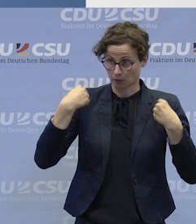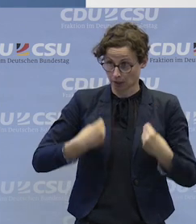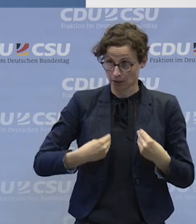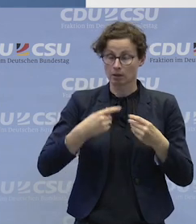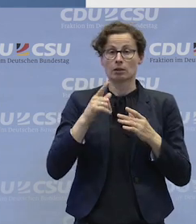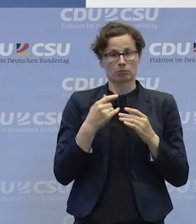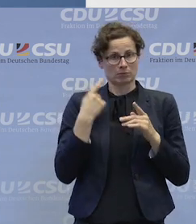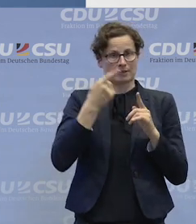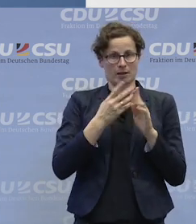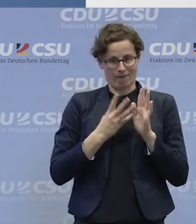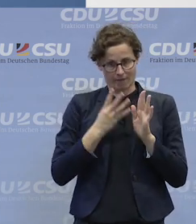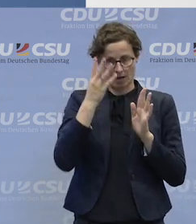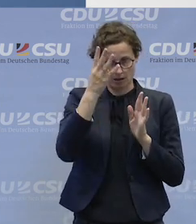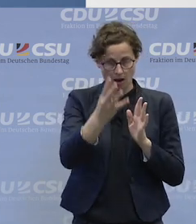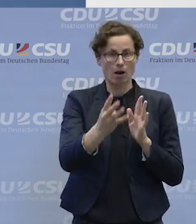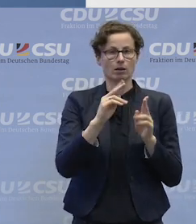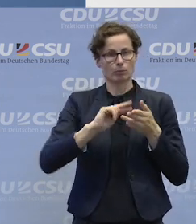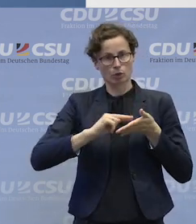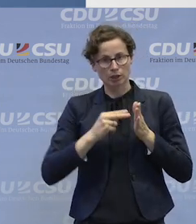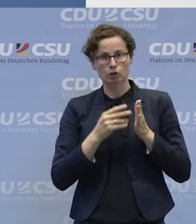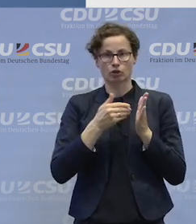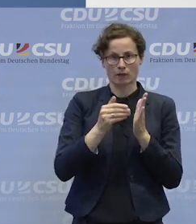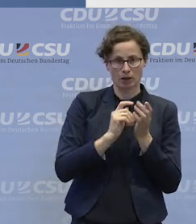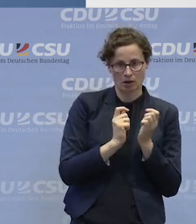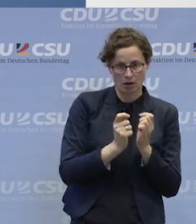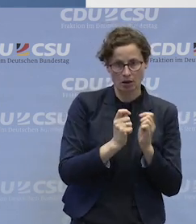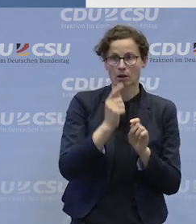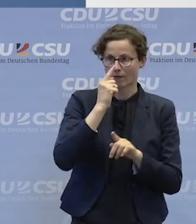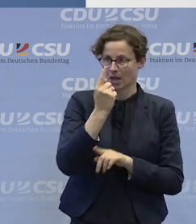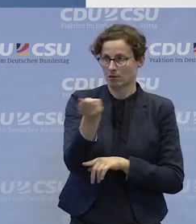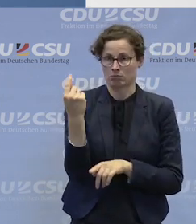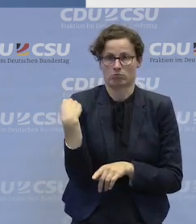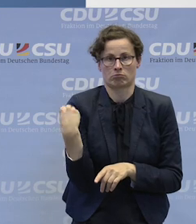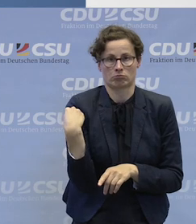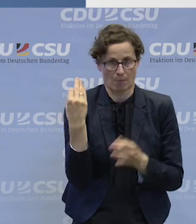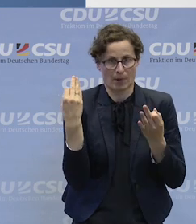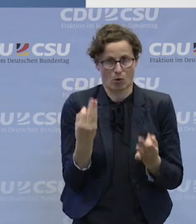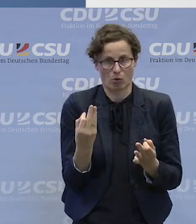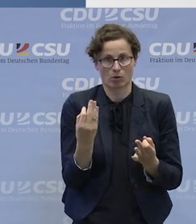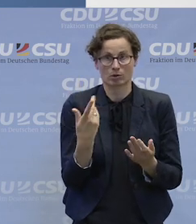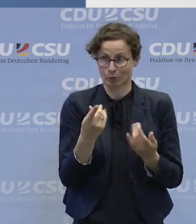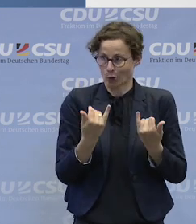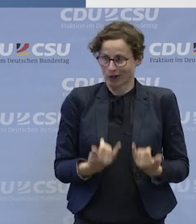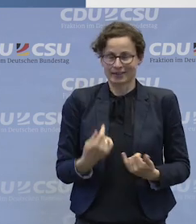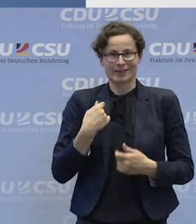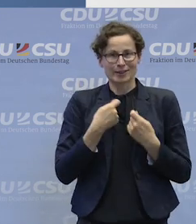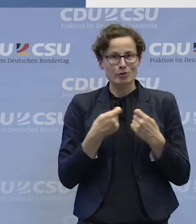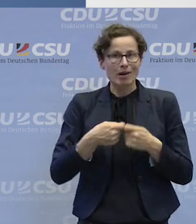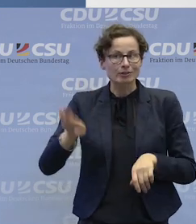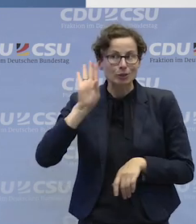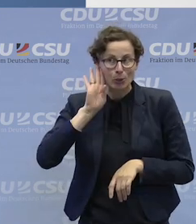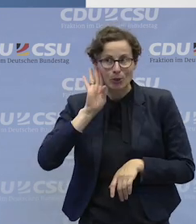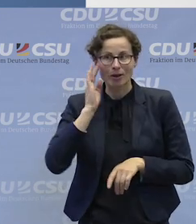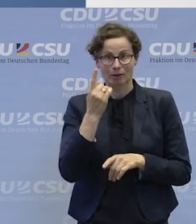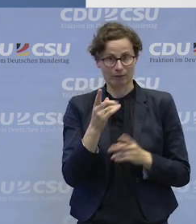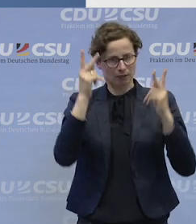werden, geschaffen werden. Und da sind wir gespannt von Ihnen zu hören. Und deshalb werde ich heute nicht mehr viel sagen, sondern wir haben große Ohren und werden gut